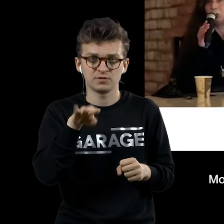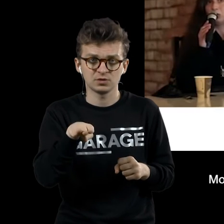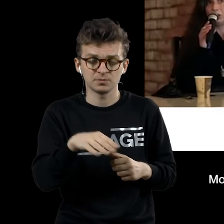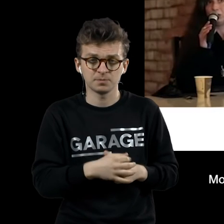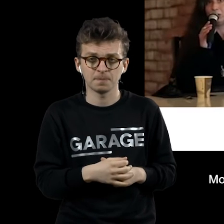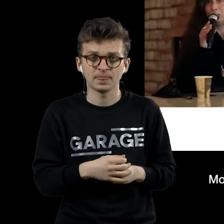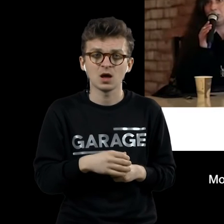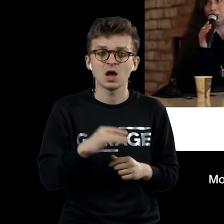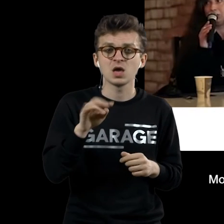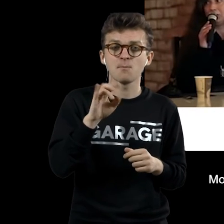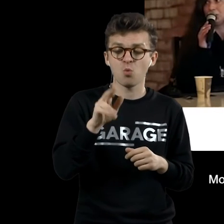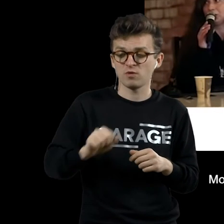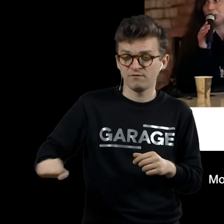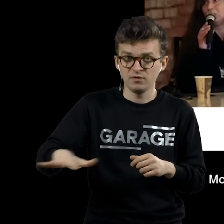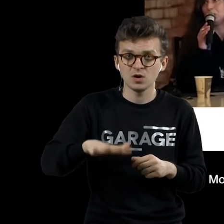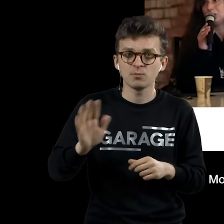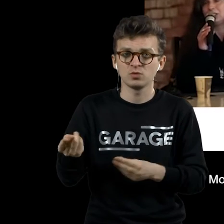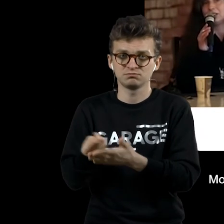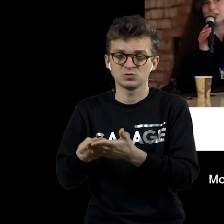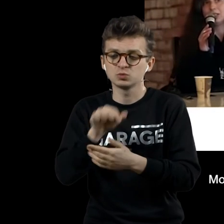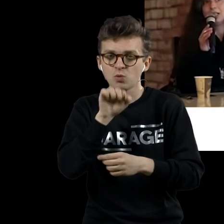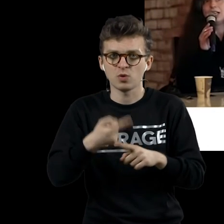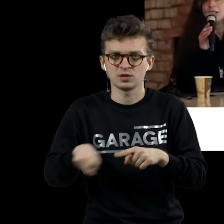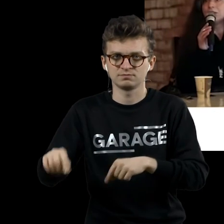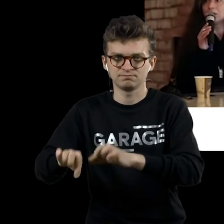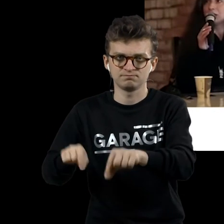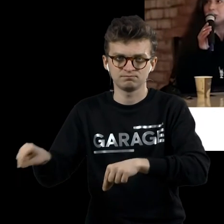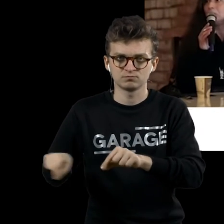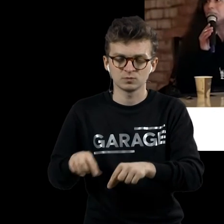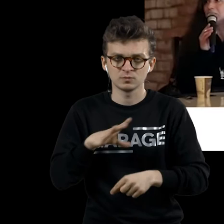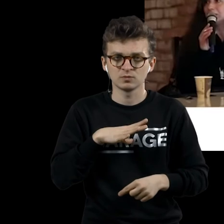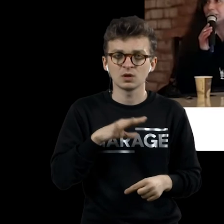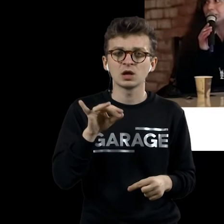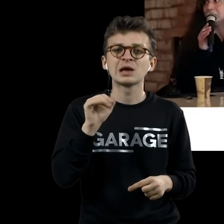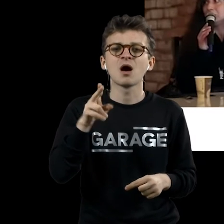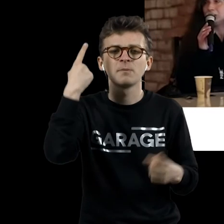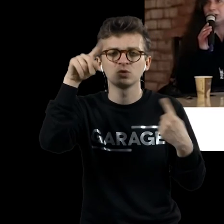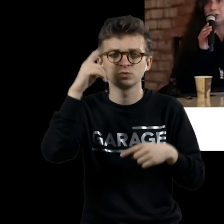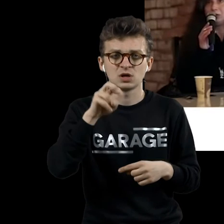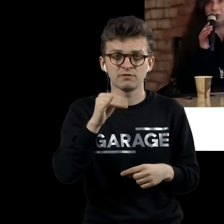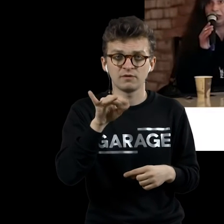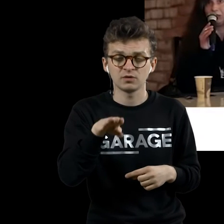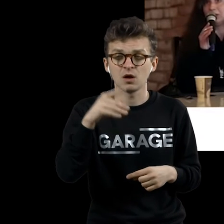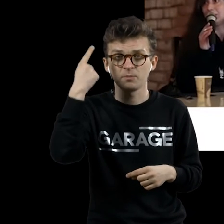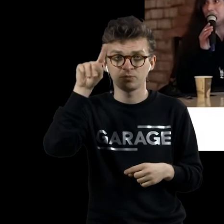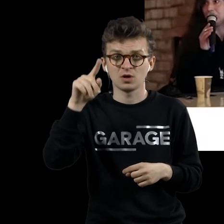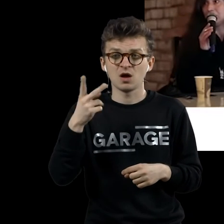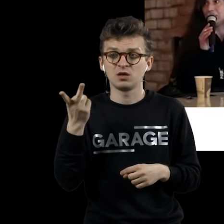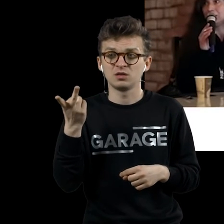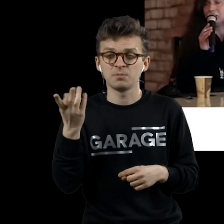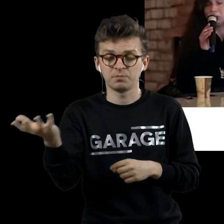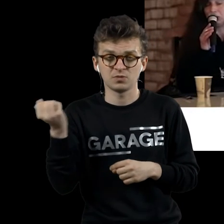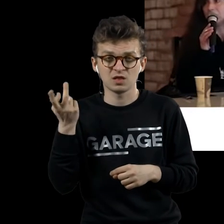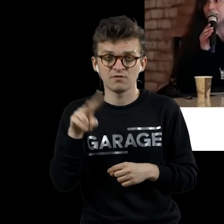буквы которого будут вычерчены с помощью этих лекал. Как придумывается алфавит? Берется два слова, двух